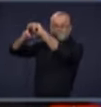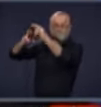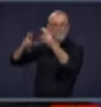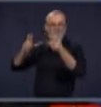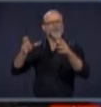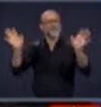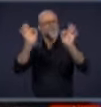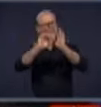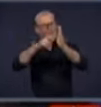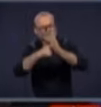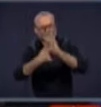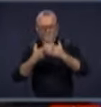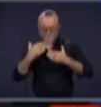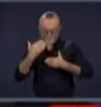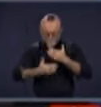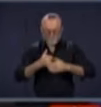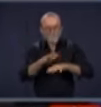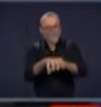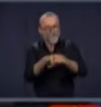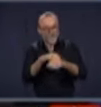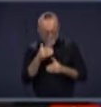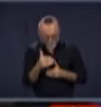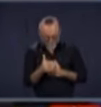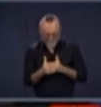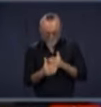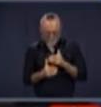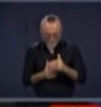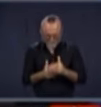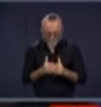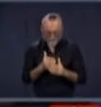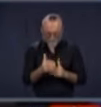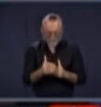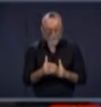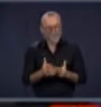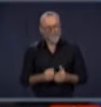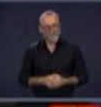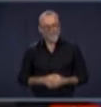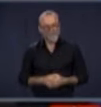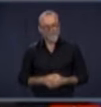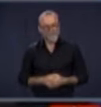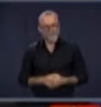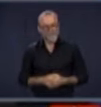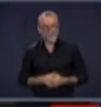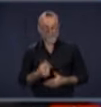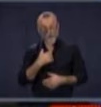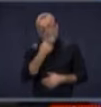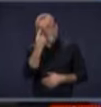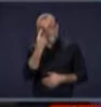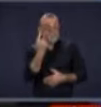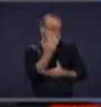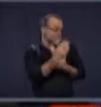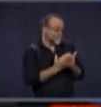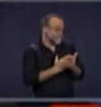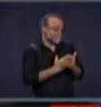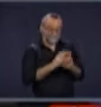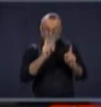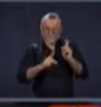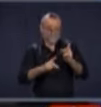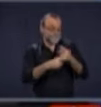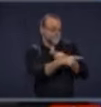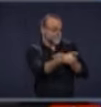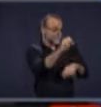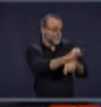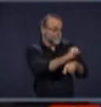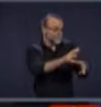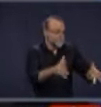services de garde vont recevoir plus d'enfants graduellement. Mais je comprends très bien que pour certaines travailleuses, certains